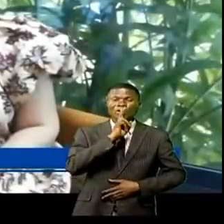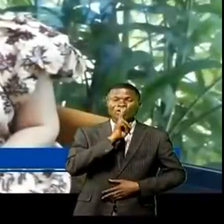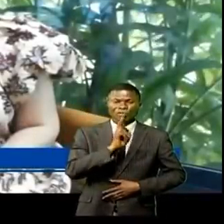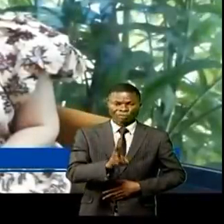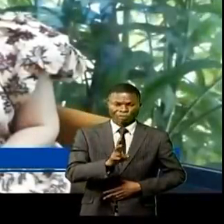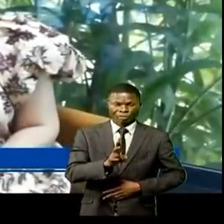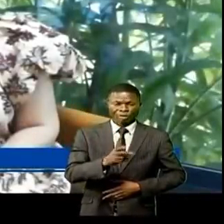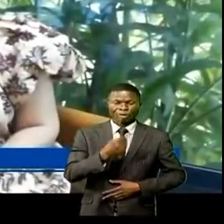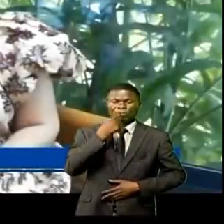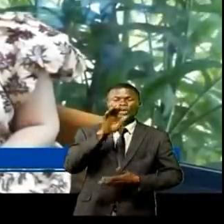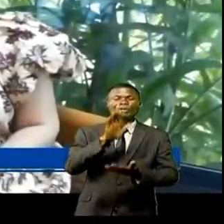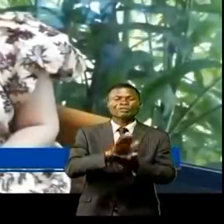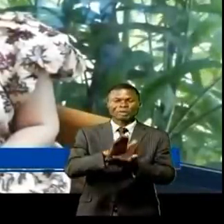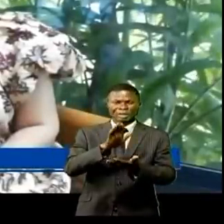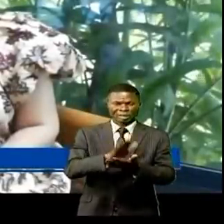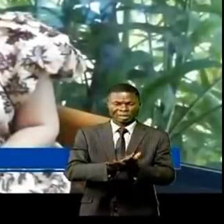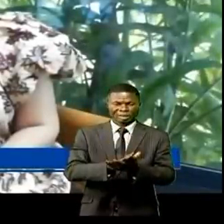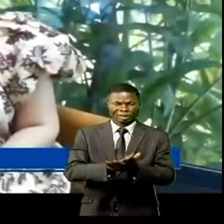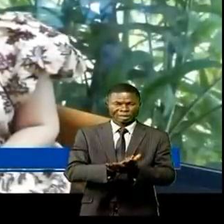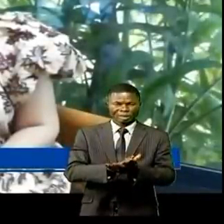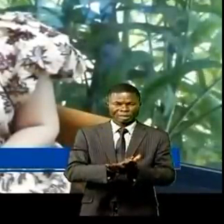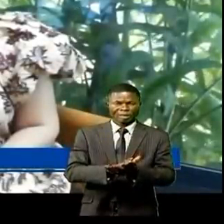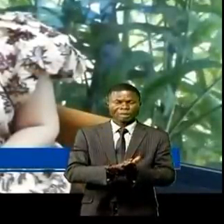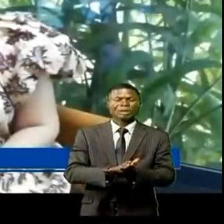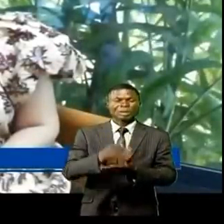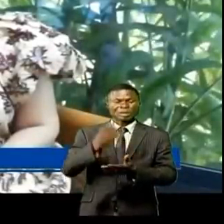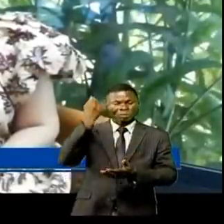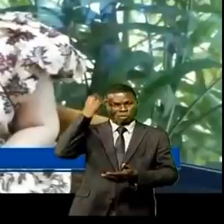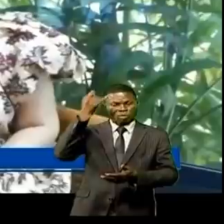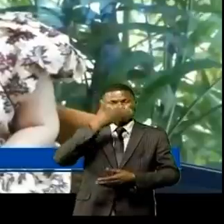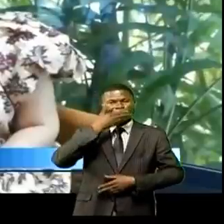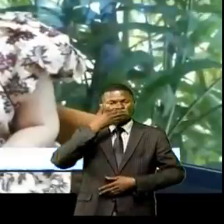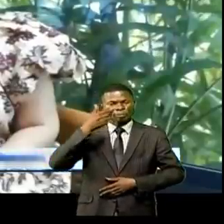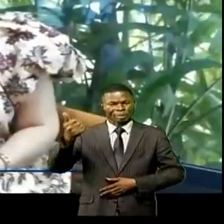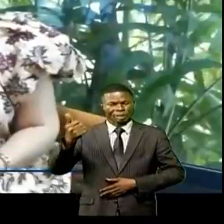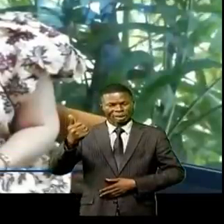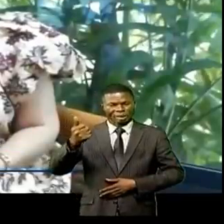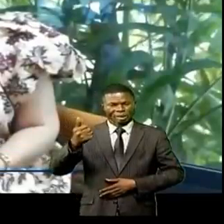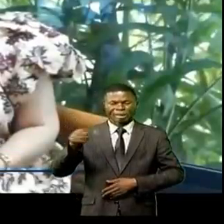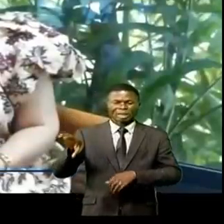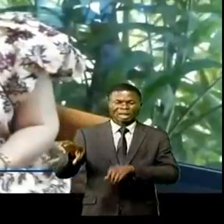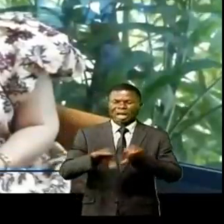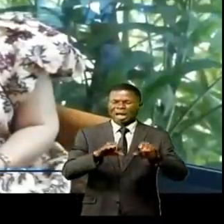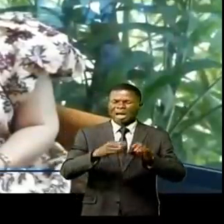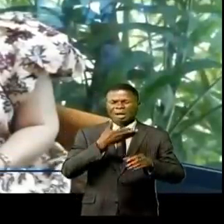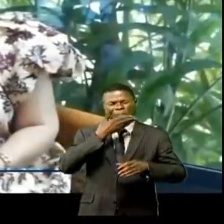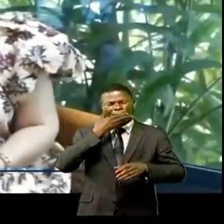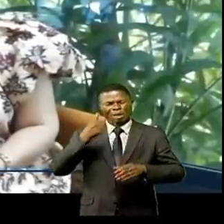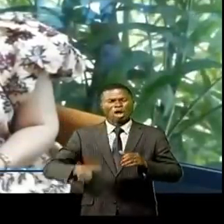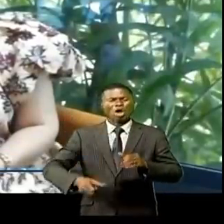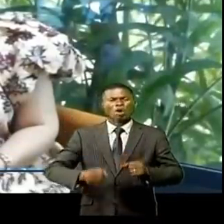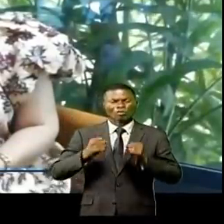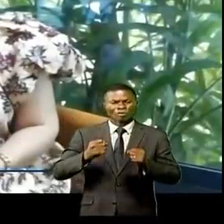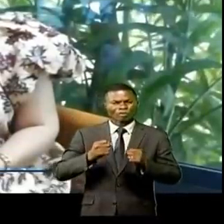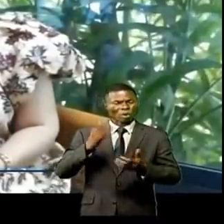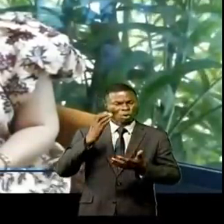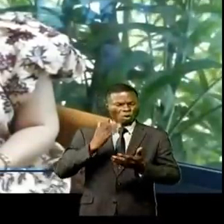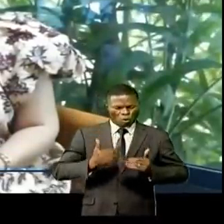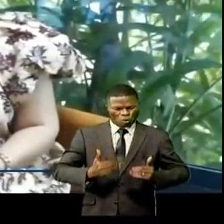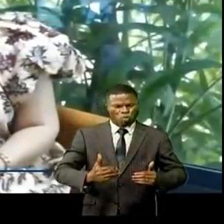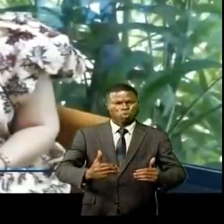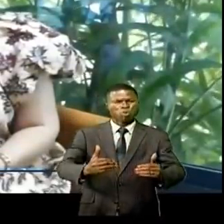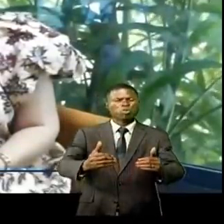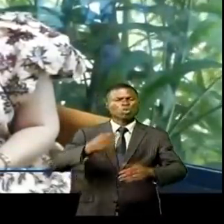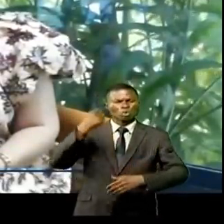vous féliciter pour des initiatives combien louables et salvatrices que vous ne cessez de prendre